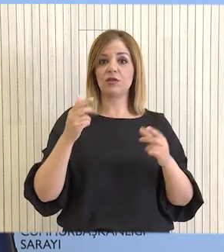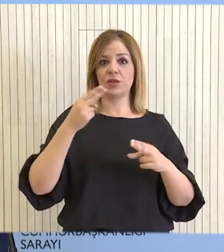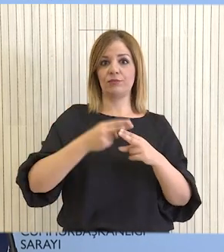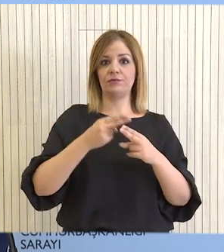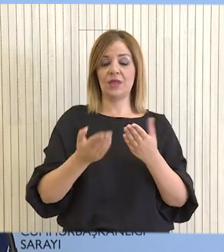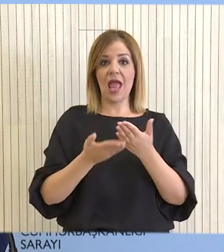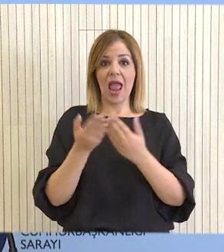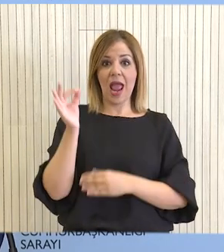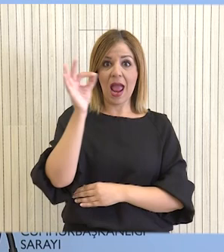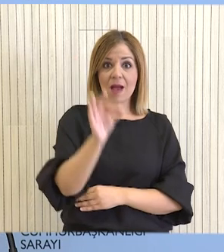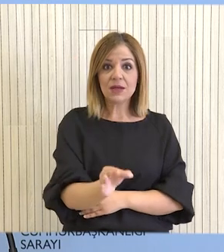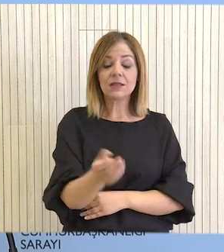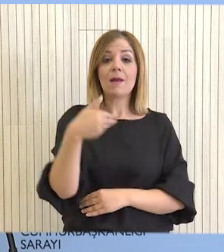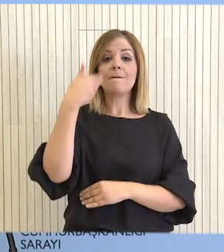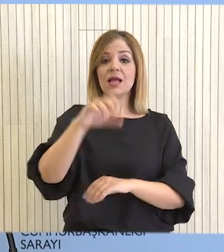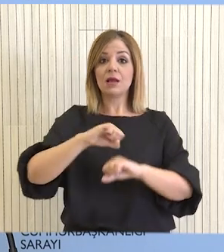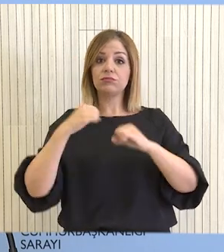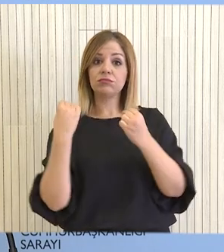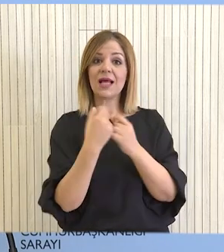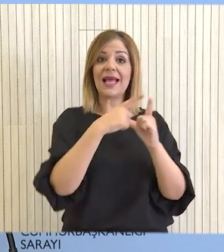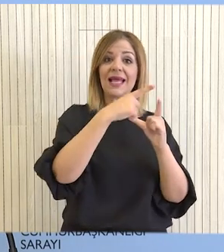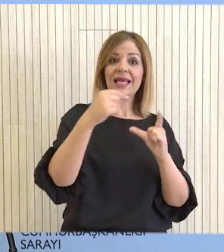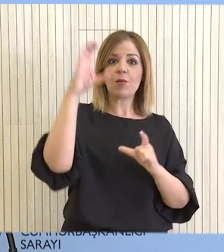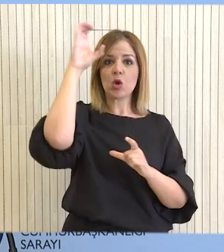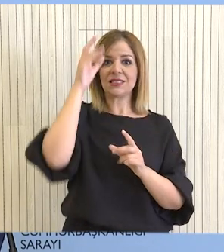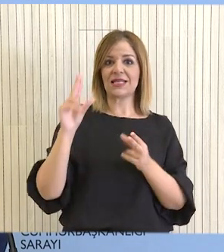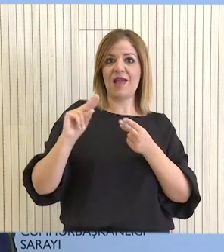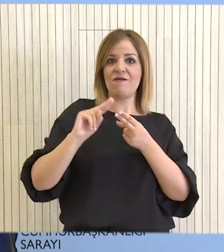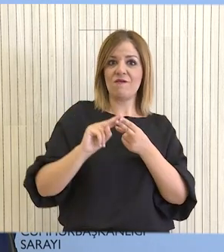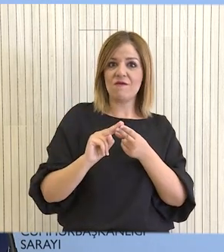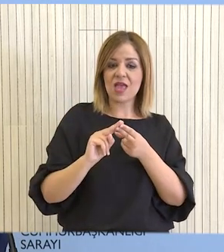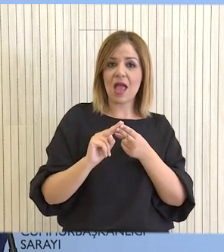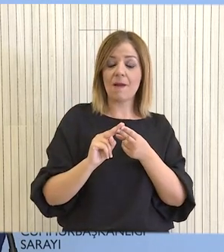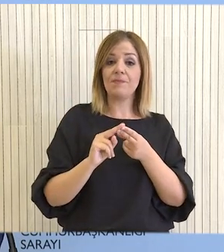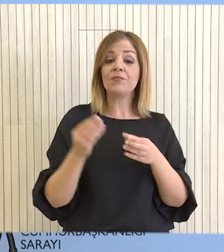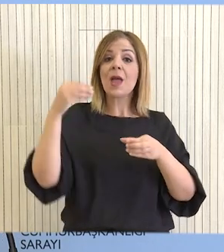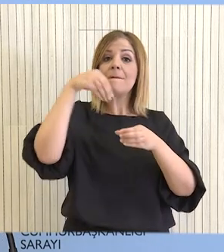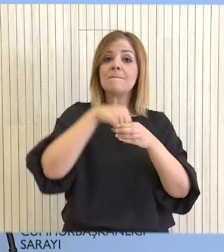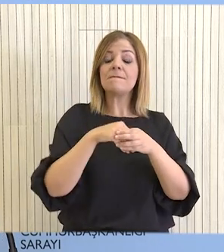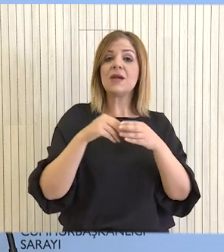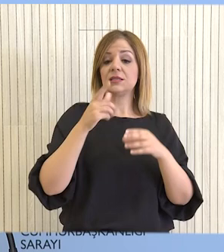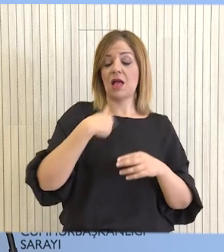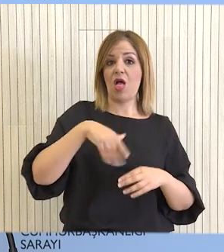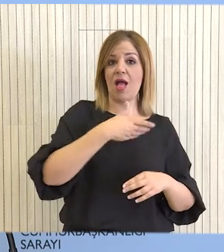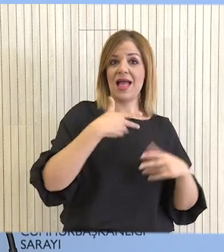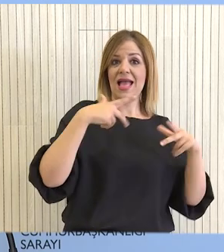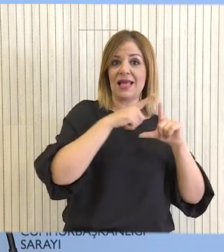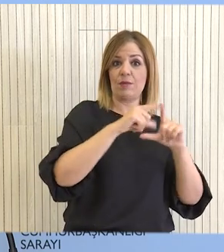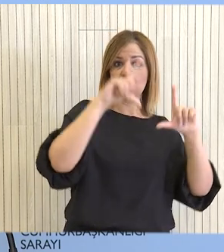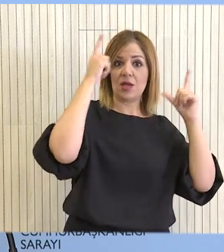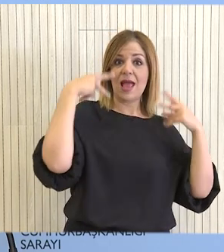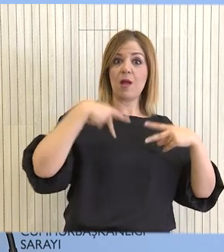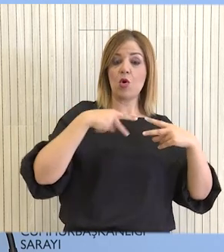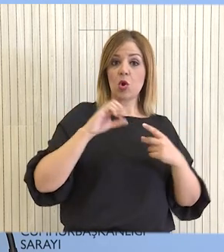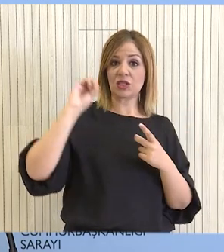ακολουθήσει και η Τρίτη Διακυβερνητική Σύνοδος Κύπρου-Σερβίας. Στη Διακυβερνητική Σύνοδο θα συμμετέχουν εκ μέρους της Κυπριακής Δημοκρατίας ο